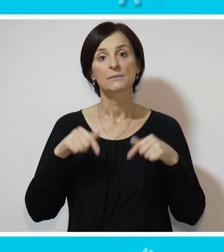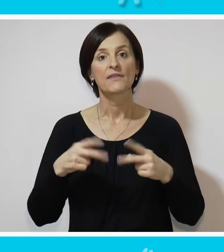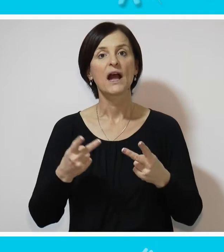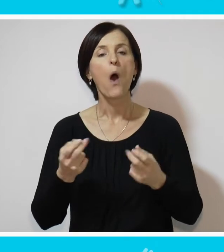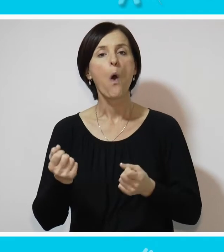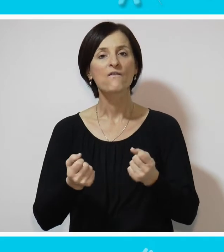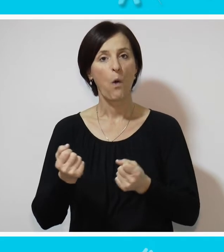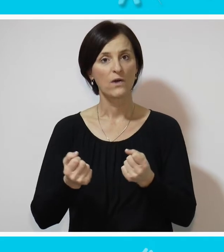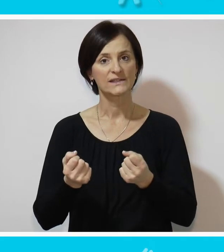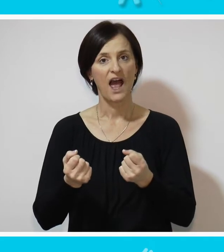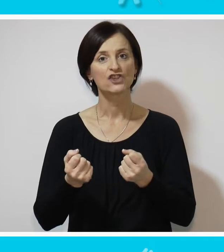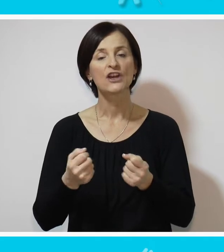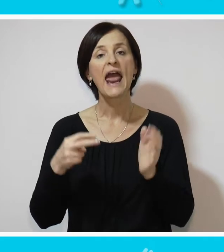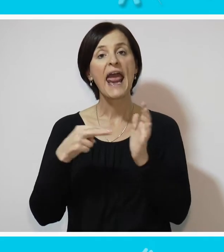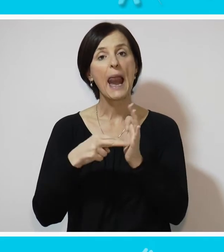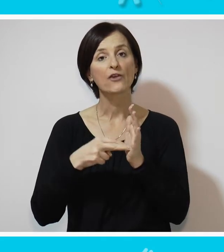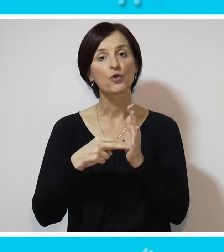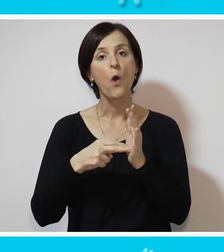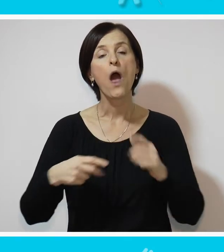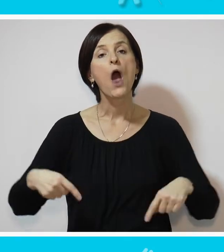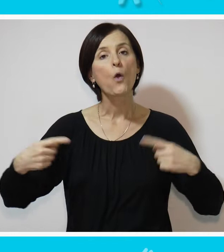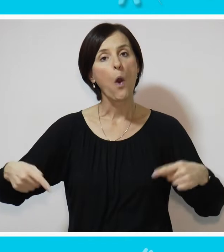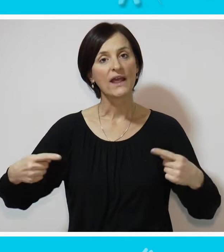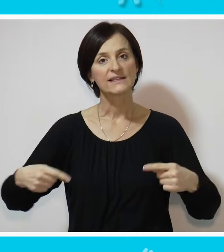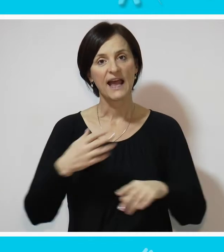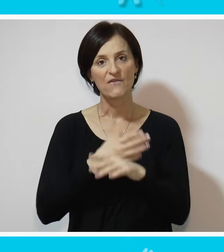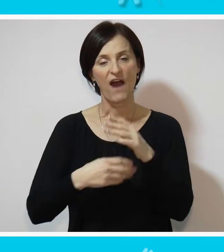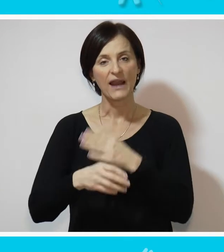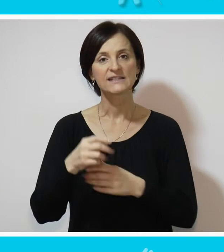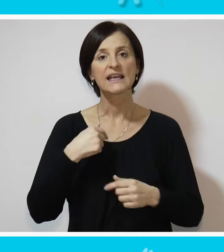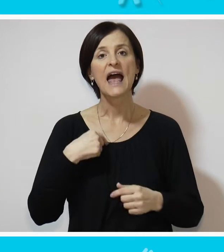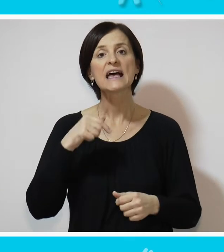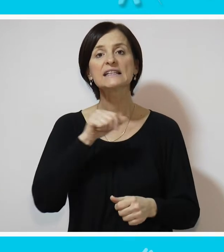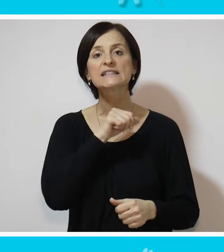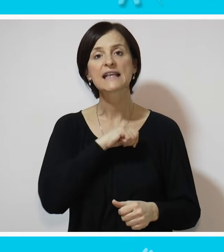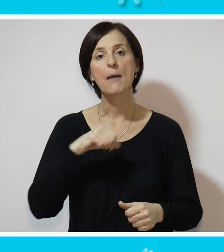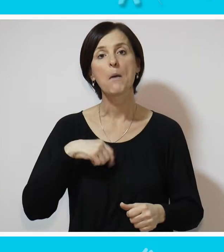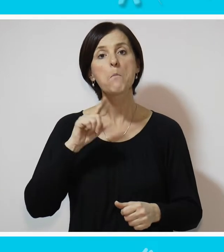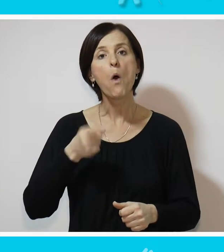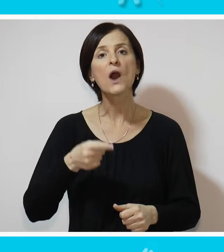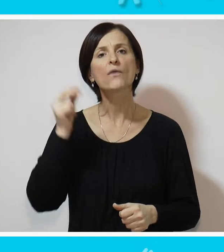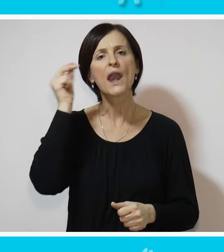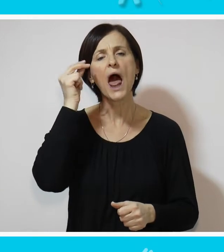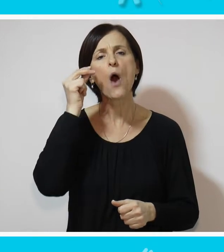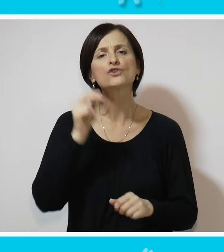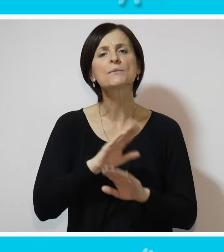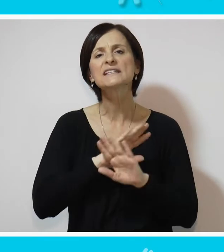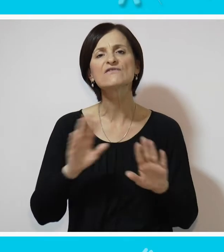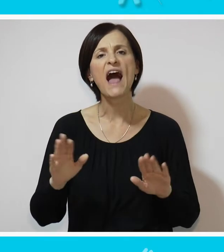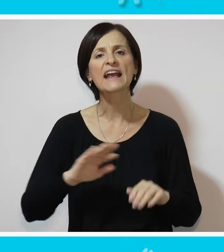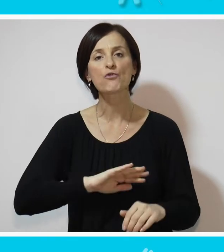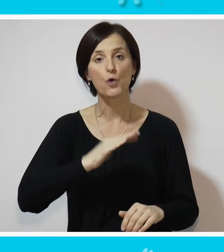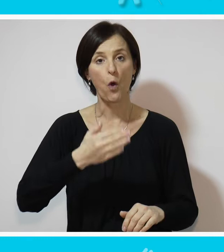znači kada sam vozač elektrokolica invalidskih, ja sam morao da naučim bukvalno svaki